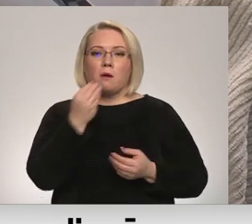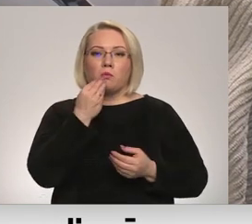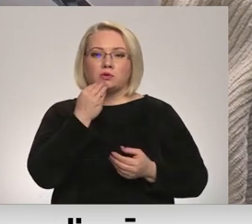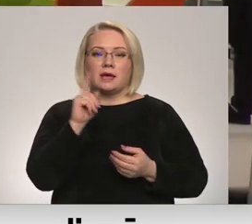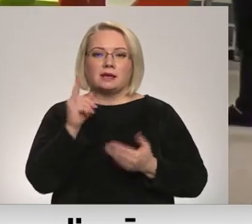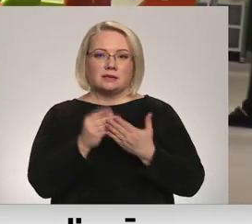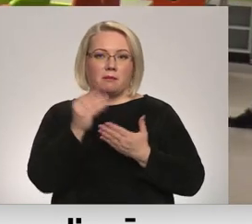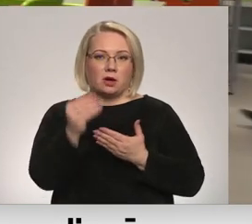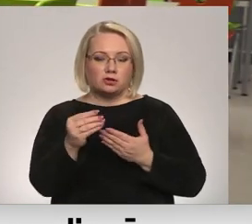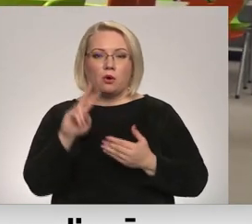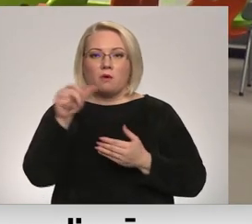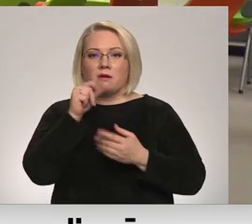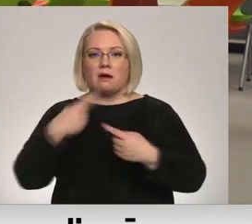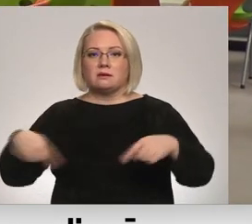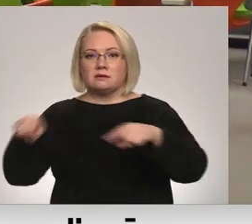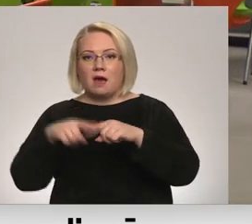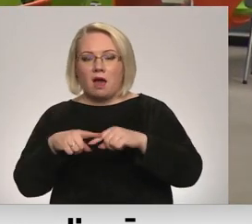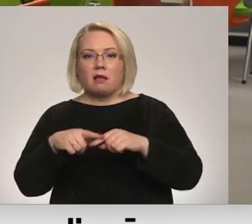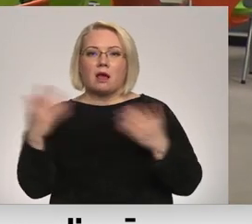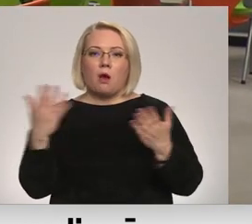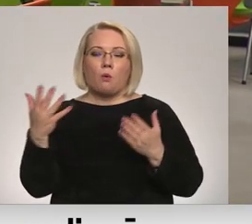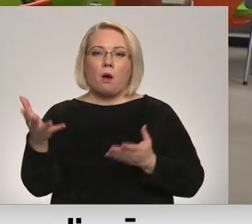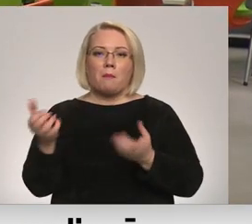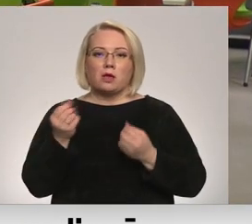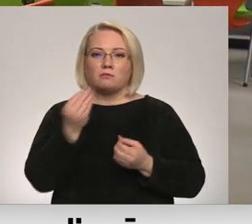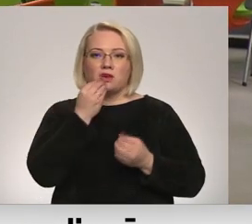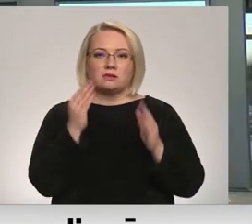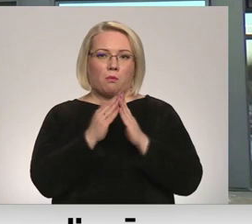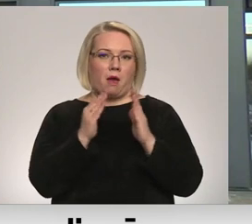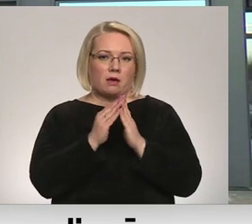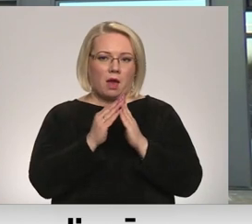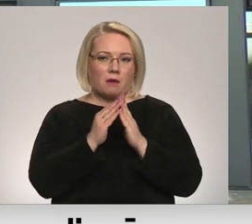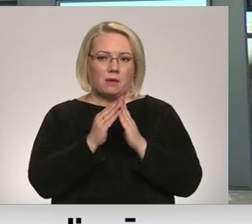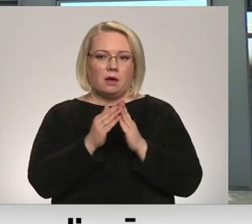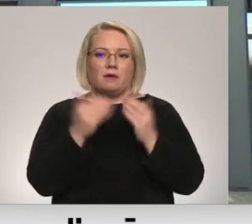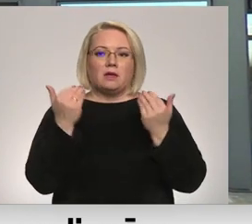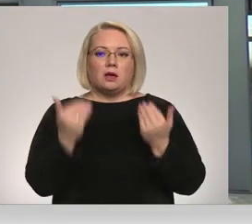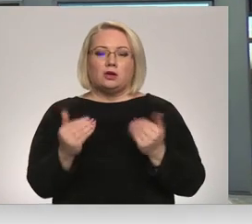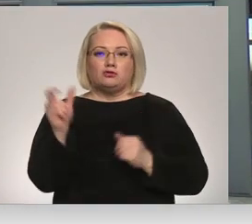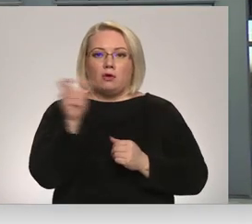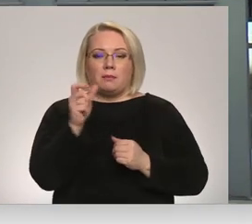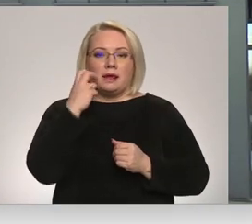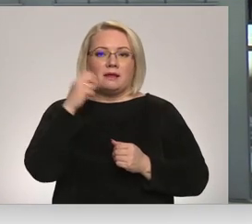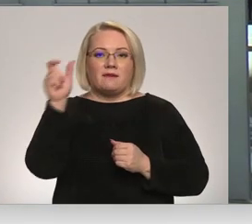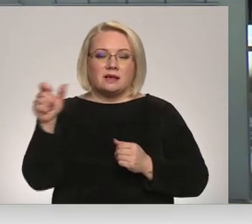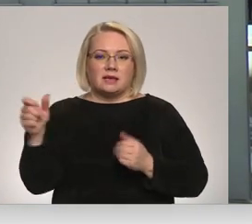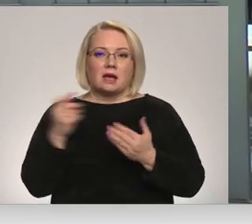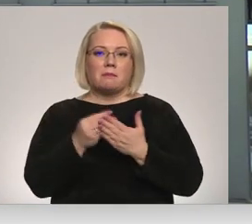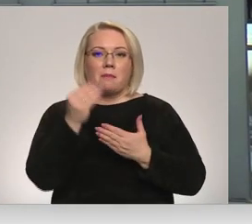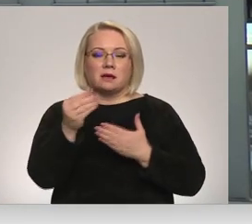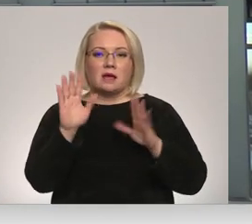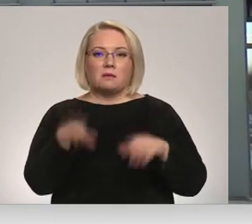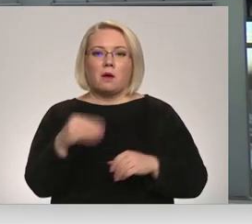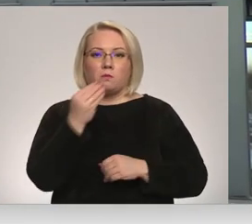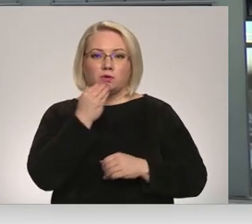samaksājuši, bet otrā – tie, kuri, ēdam paņēmuši līdzinumājā. Šobrīd vecāki var maksāt par pusdienām.